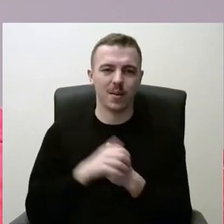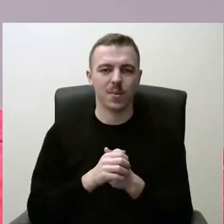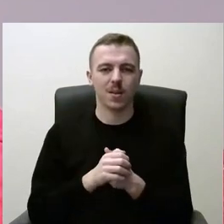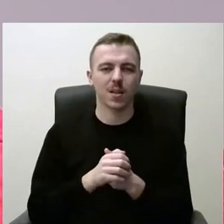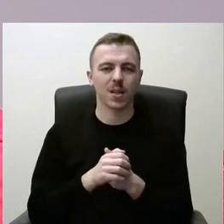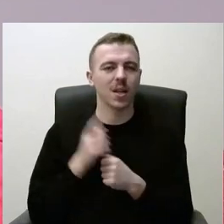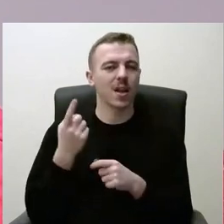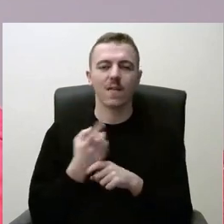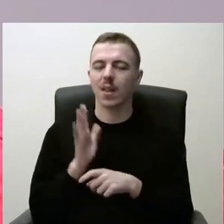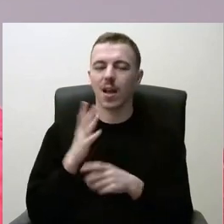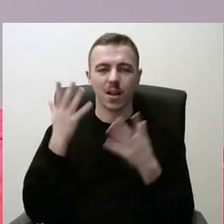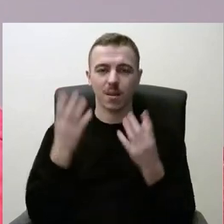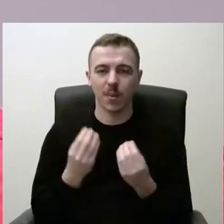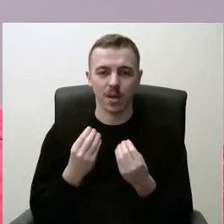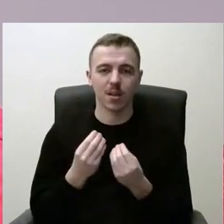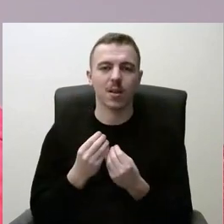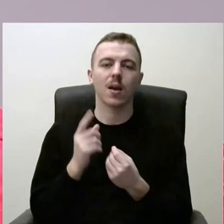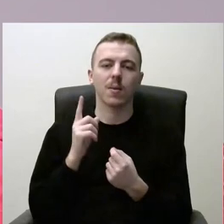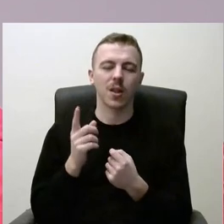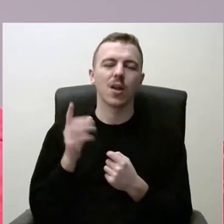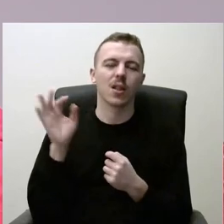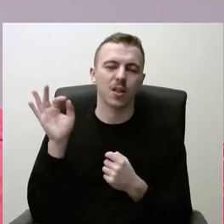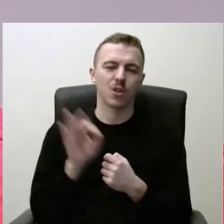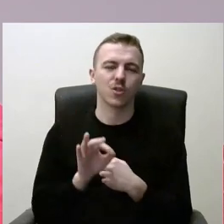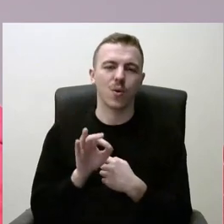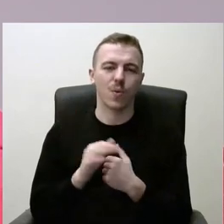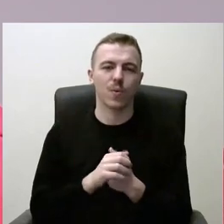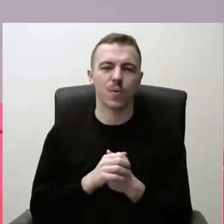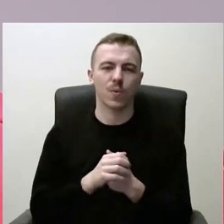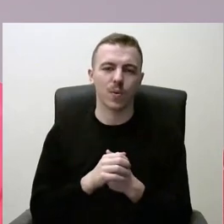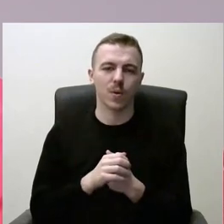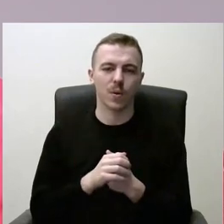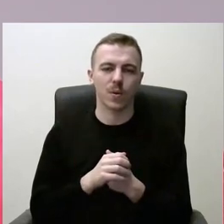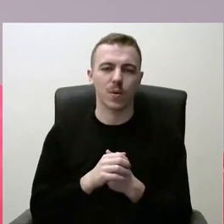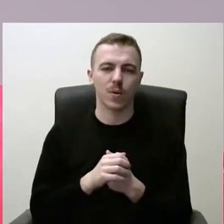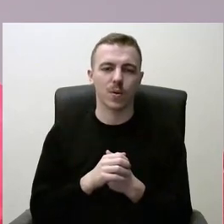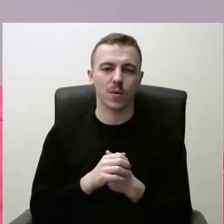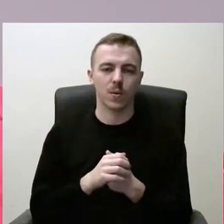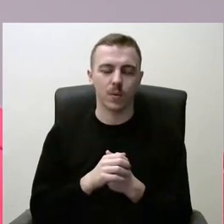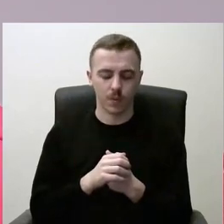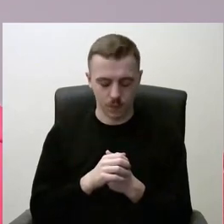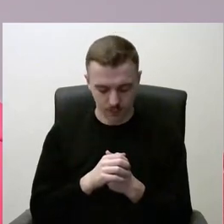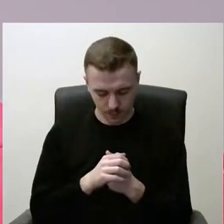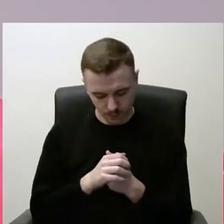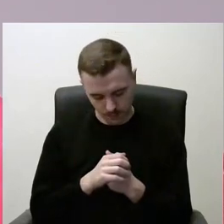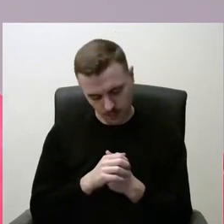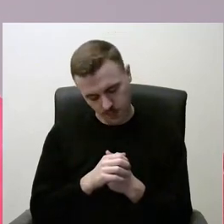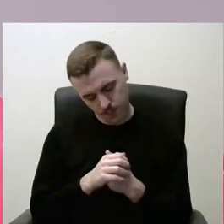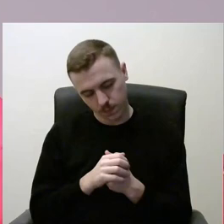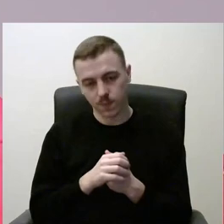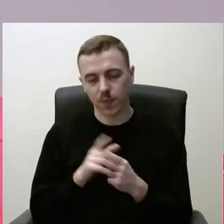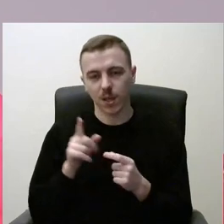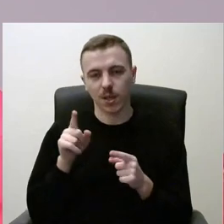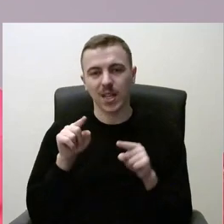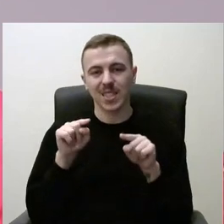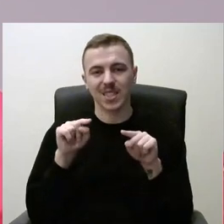kartą dienoje, o dažniau tiesiog. tas skatinimas jisai būtų tame,